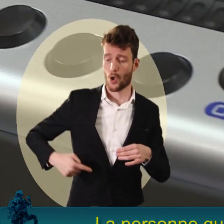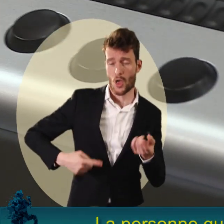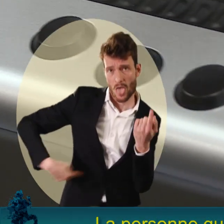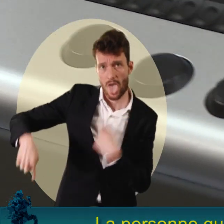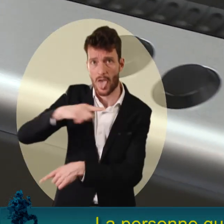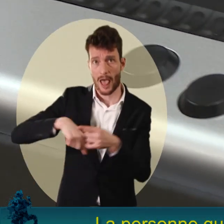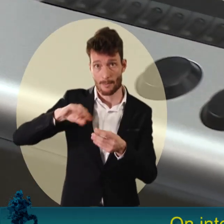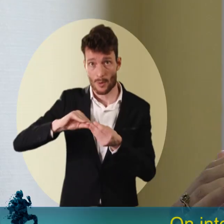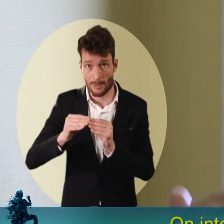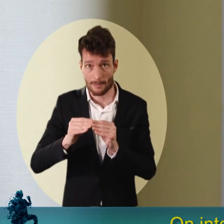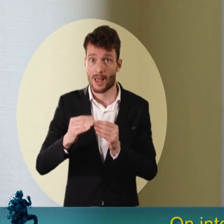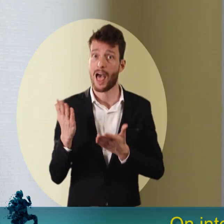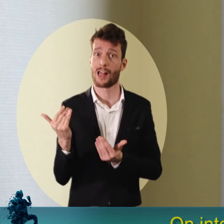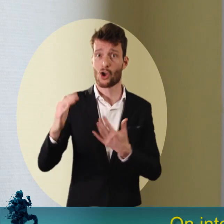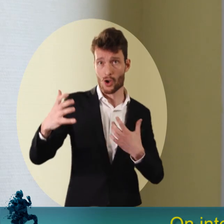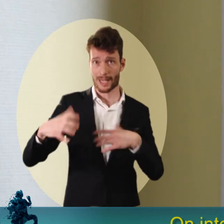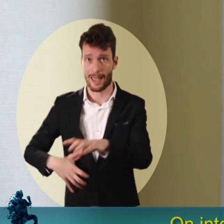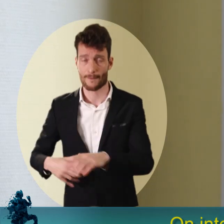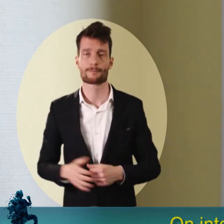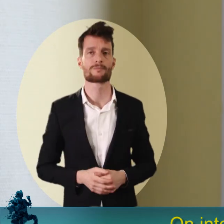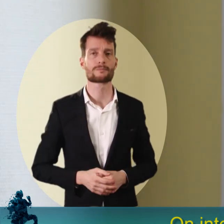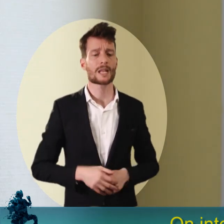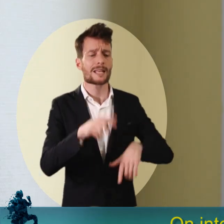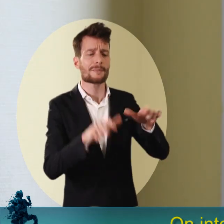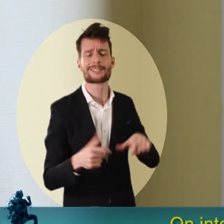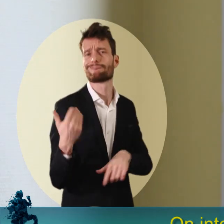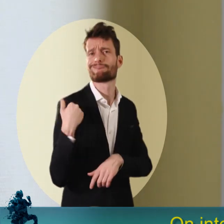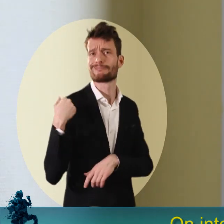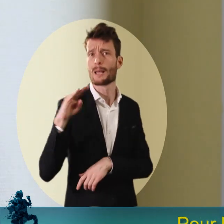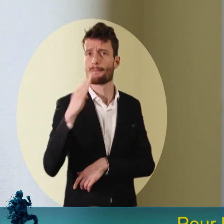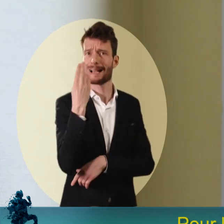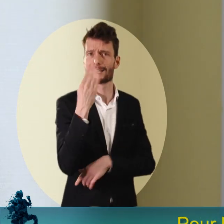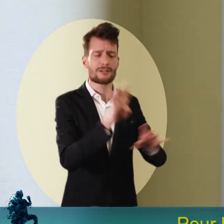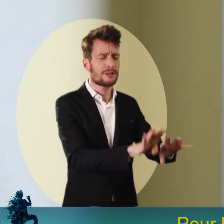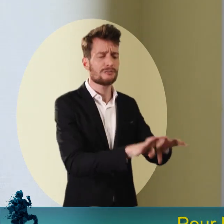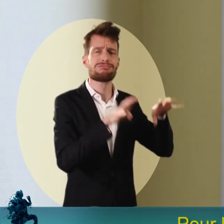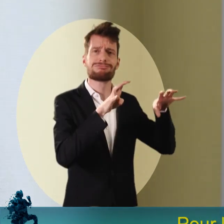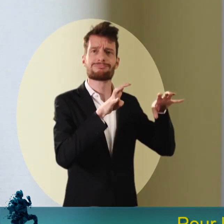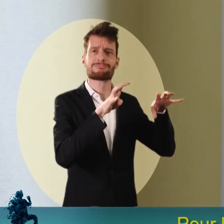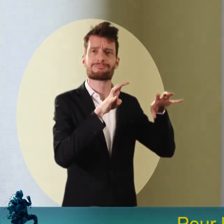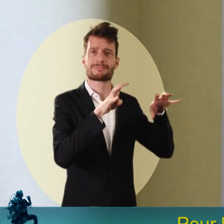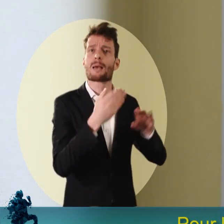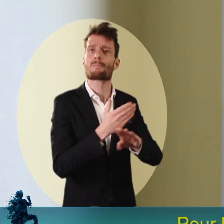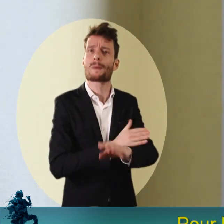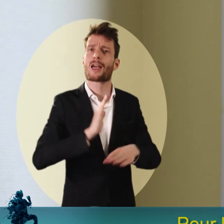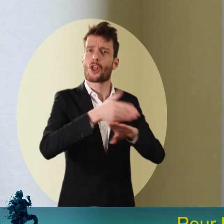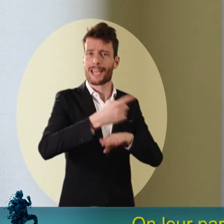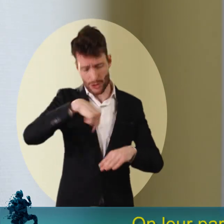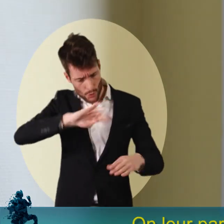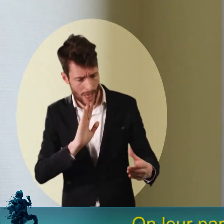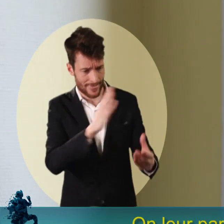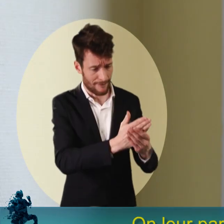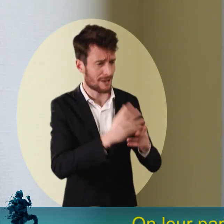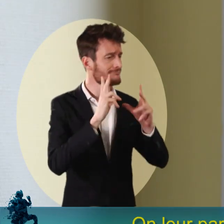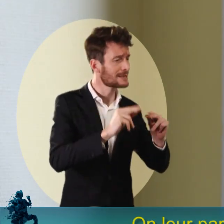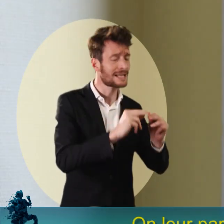dialyse et qui est en attente de greffe. On intervient dans les pré-rentrées en amphi pour les primo-arrivants, les néo-bachuliers.